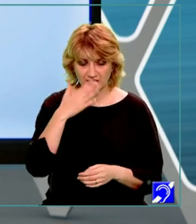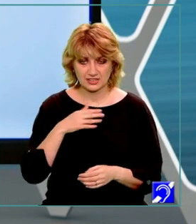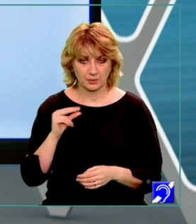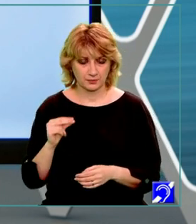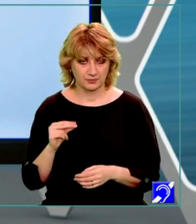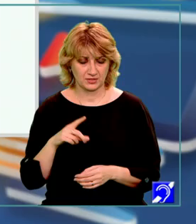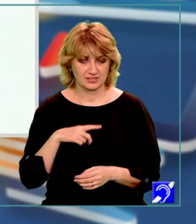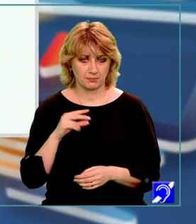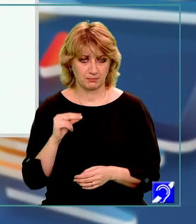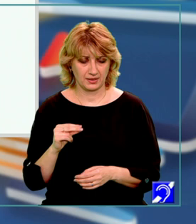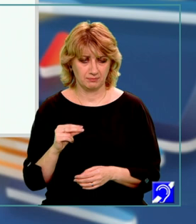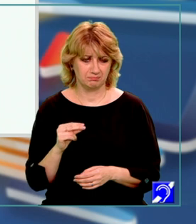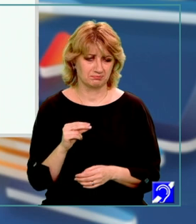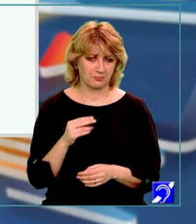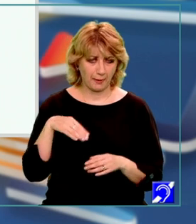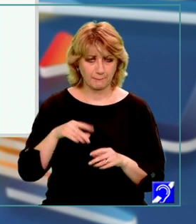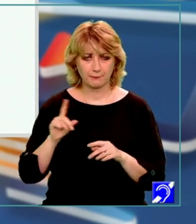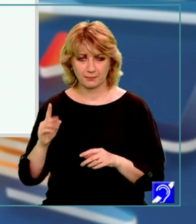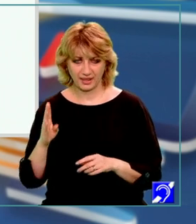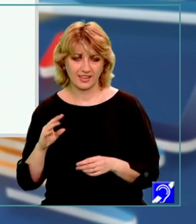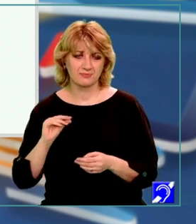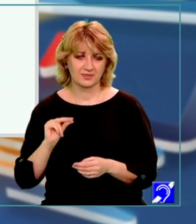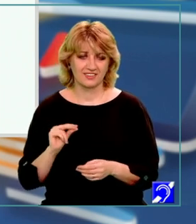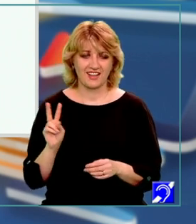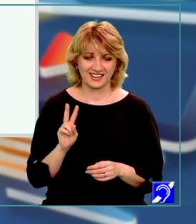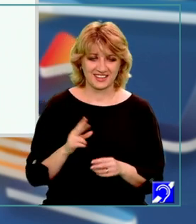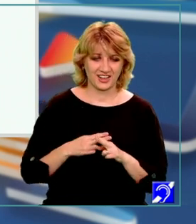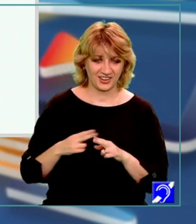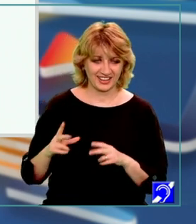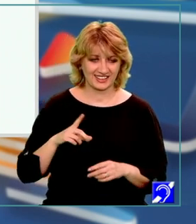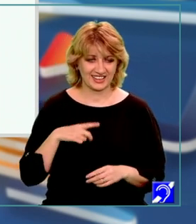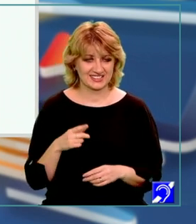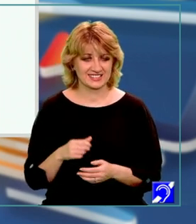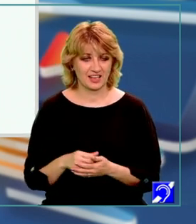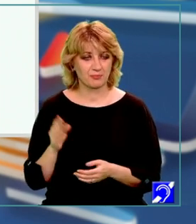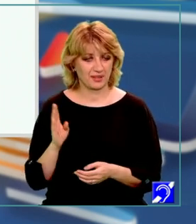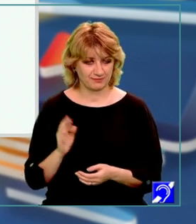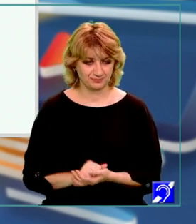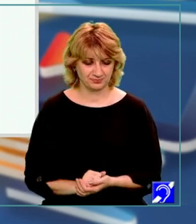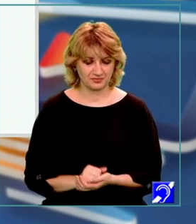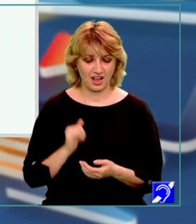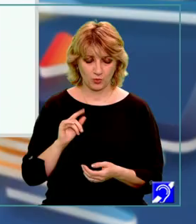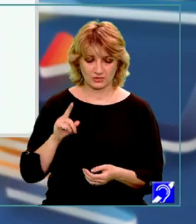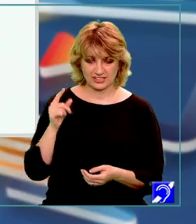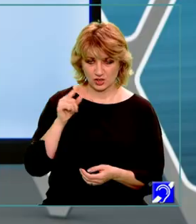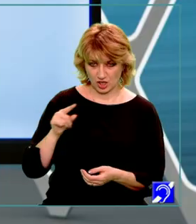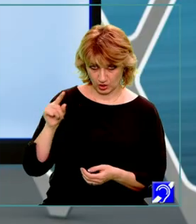punctul B. Varianta de răspuns corectă este B și acum putem să încercuim.